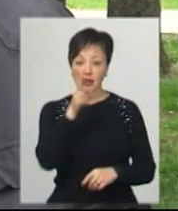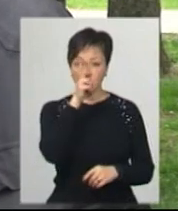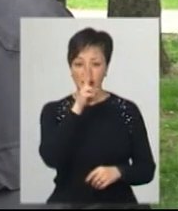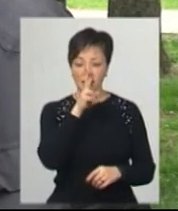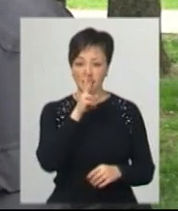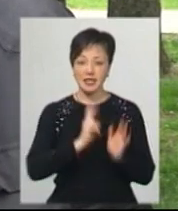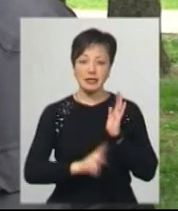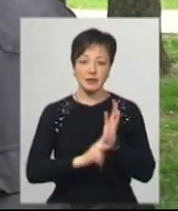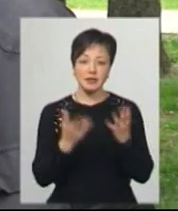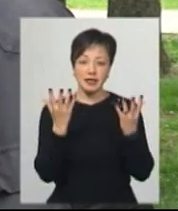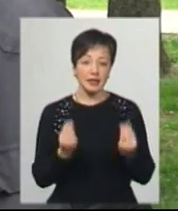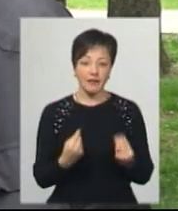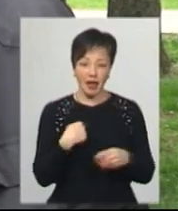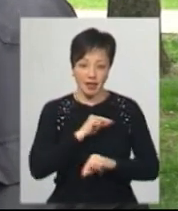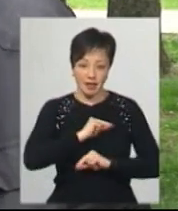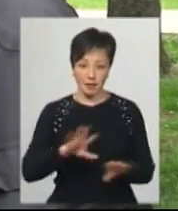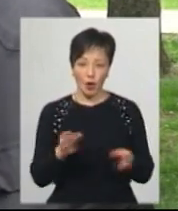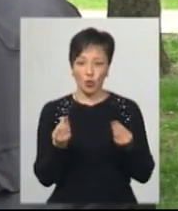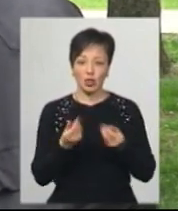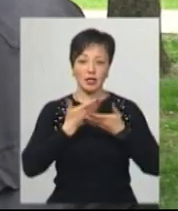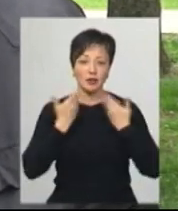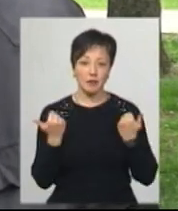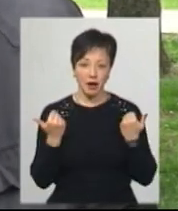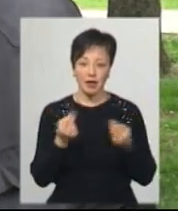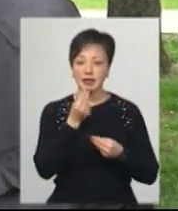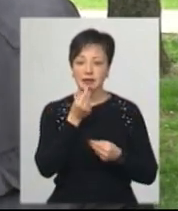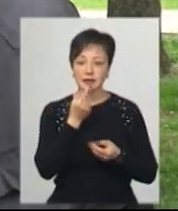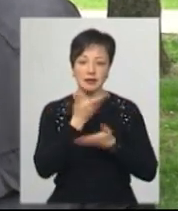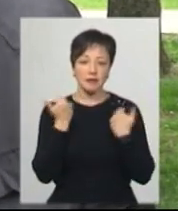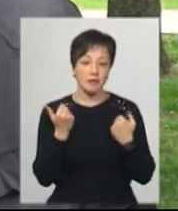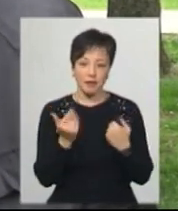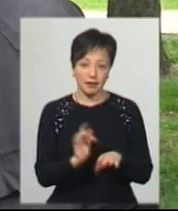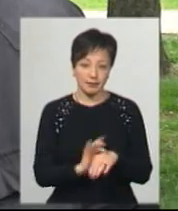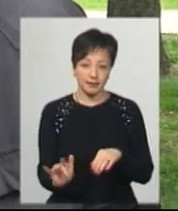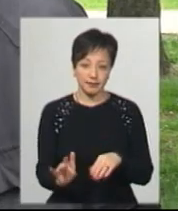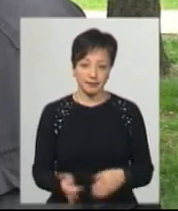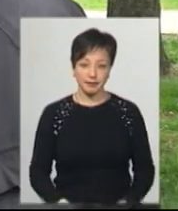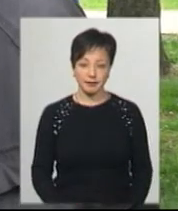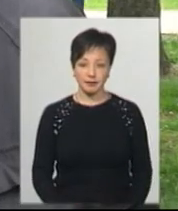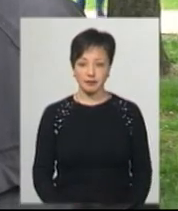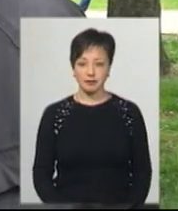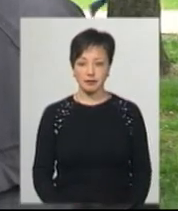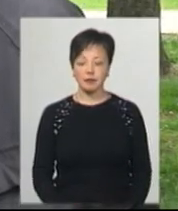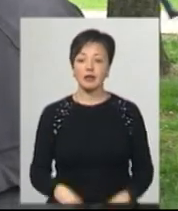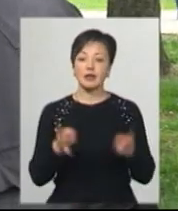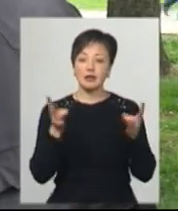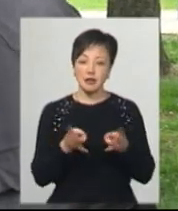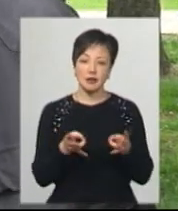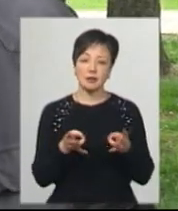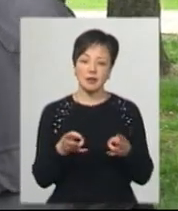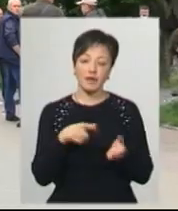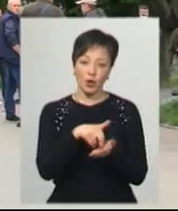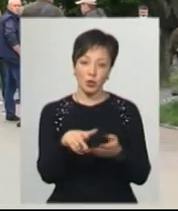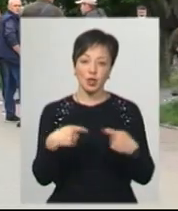70 днів вже не працюємо, грошей нема, їсти нема вже почти нічого. Так що треба виходити і